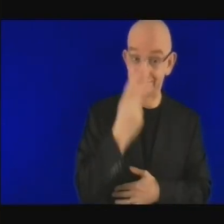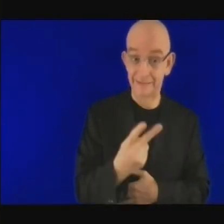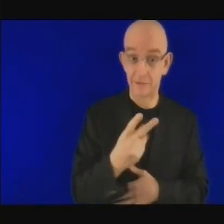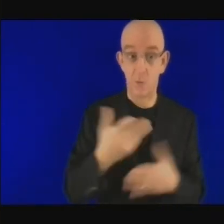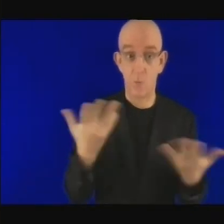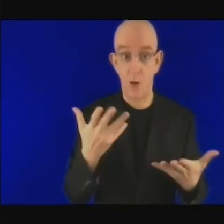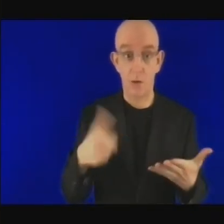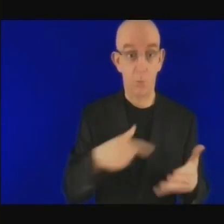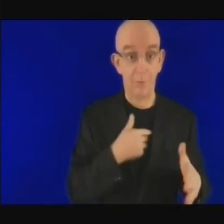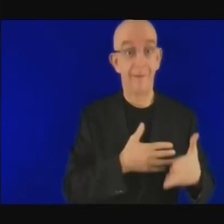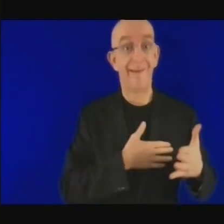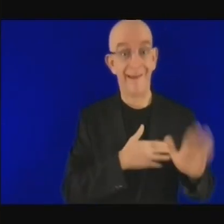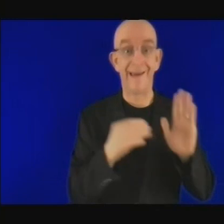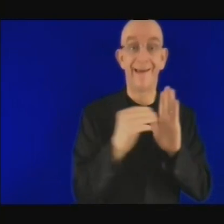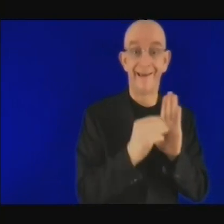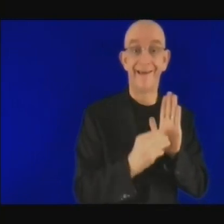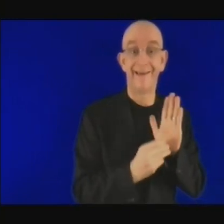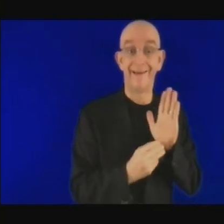Merci.